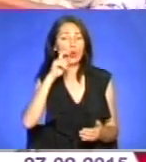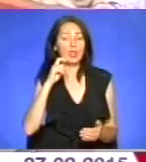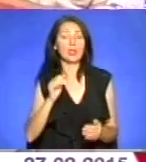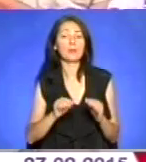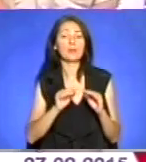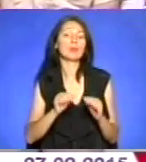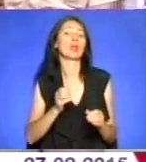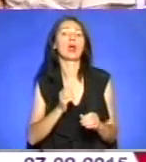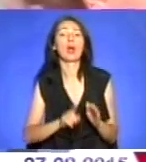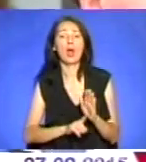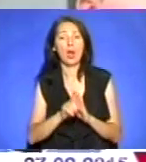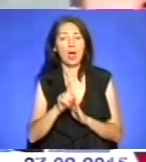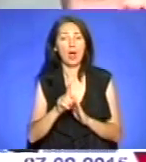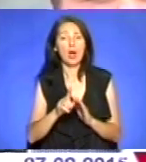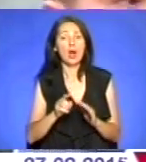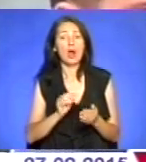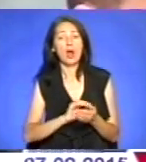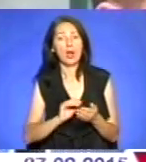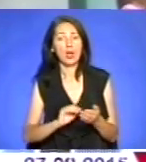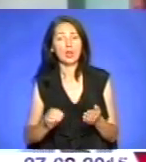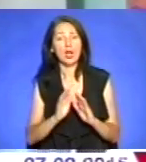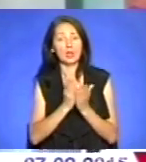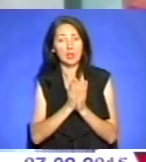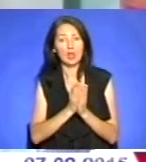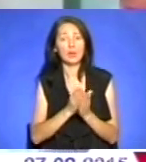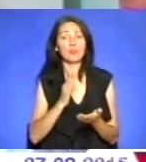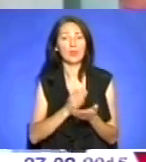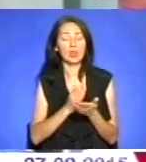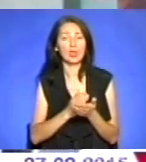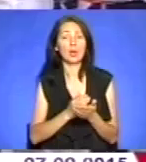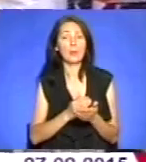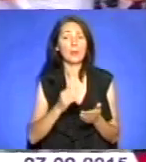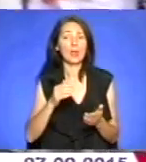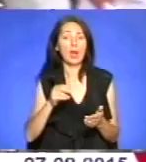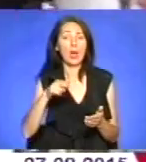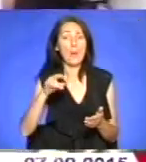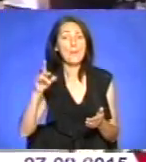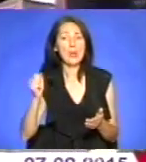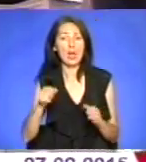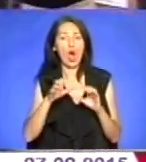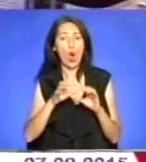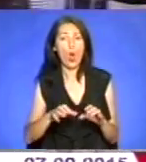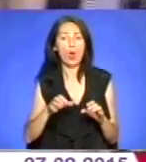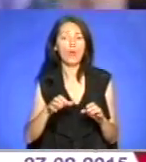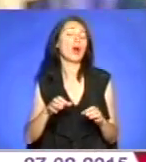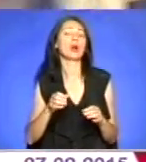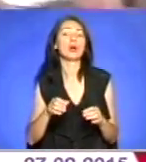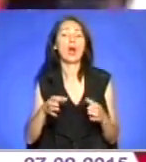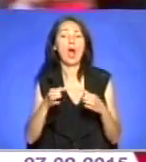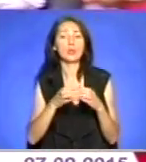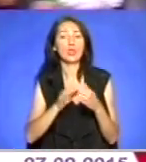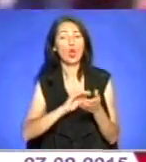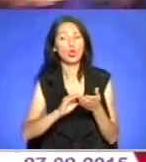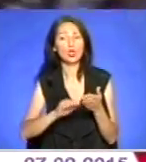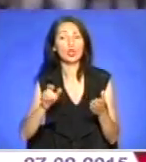Шевченко у пам'яті поколінь є громадський діячий Євген Філь, голова Тренопільської обласної організації Національної спілки журналістів України